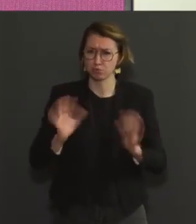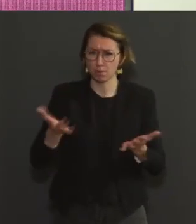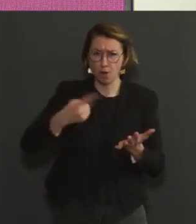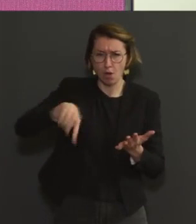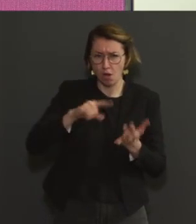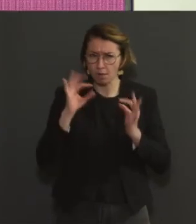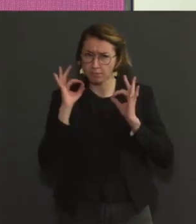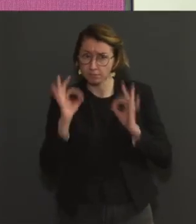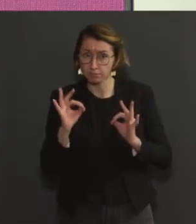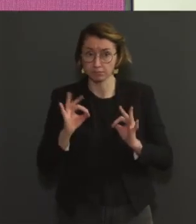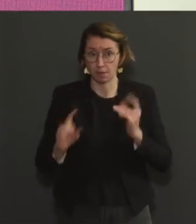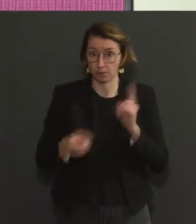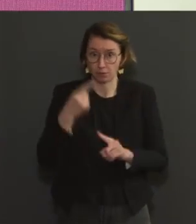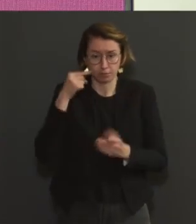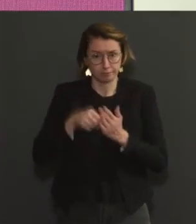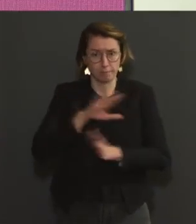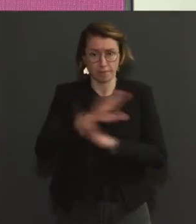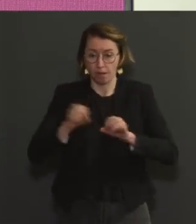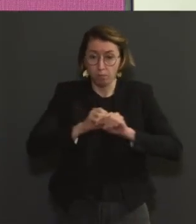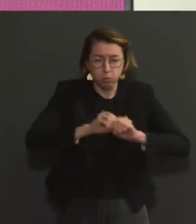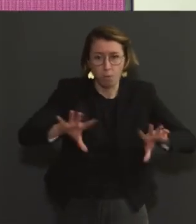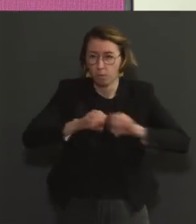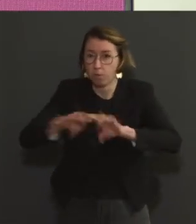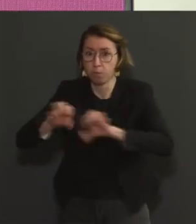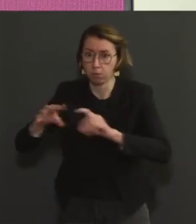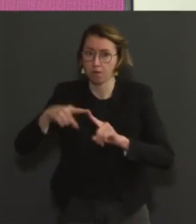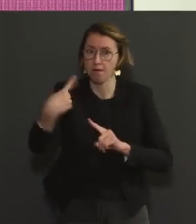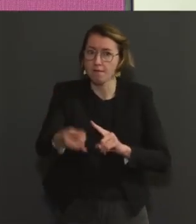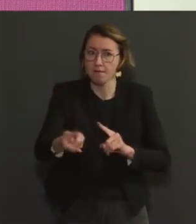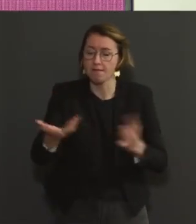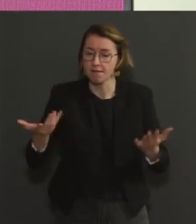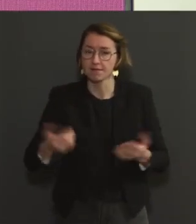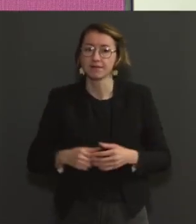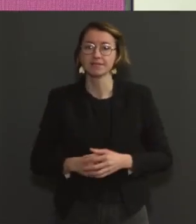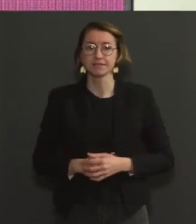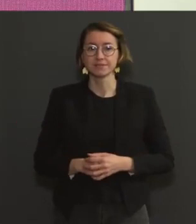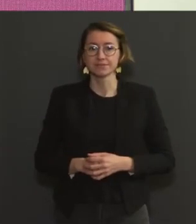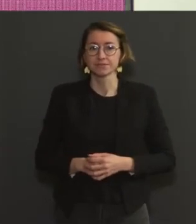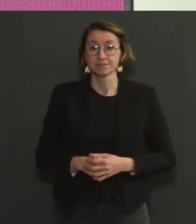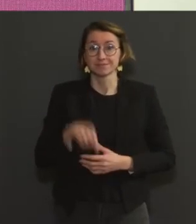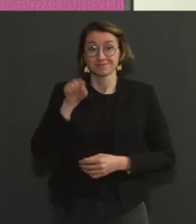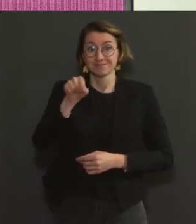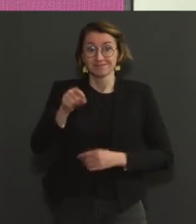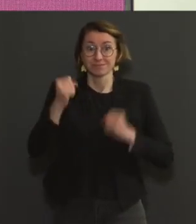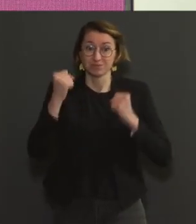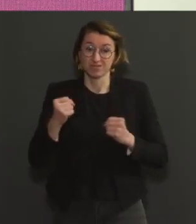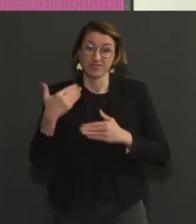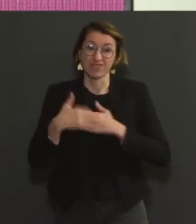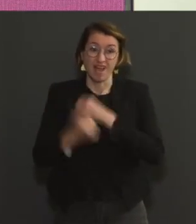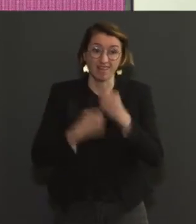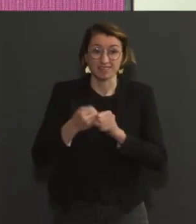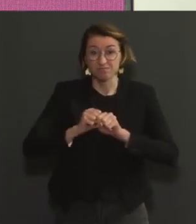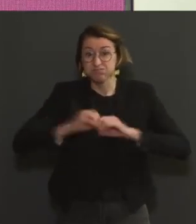'infection et au risque de résurgence, soit fin d'année, soit plus malheureusement encore au début de'année prochaine, après les fêtes.